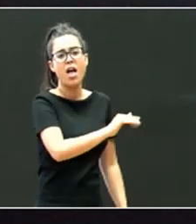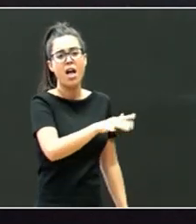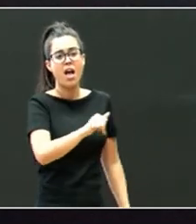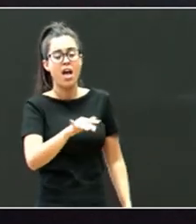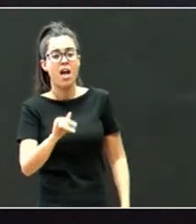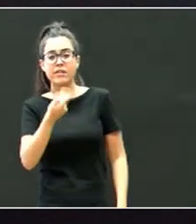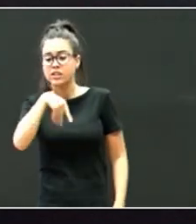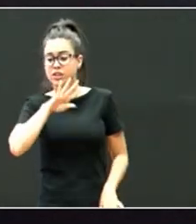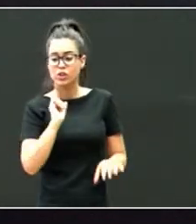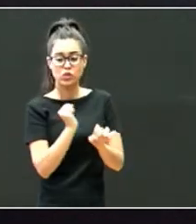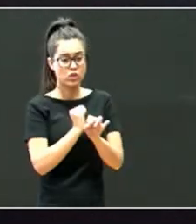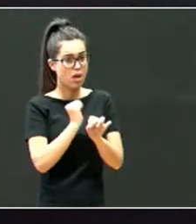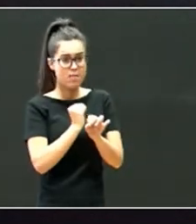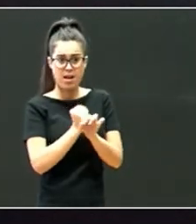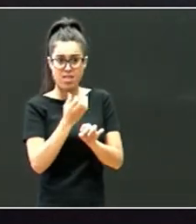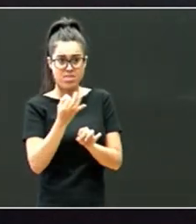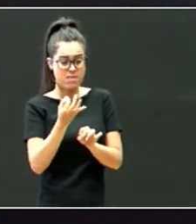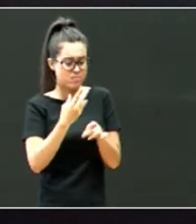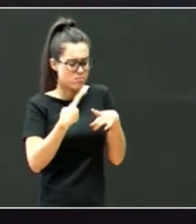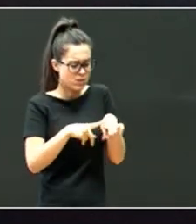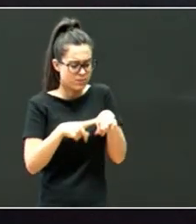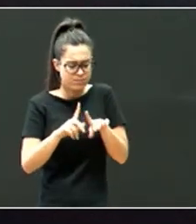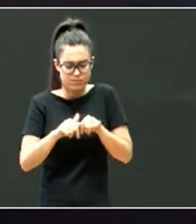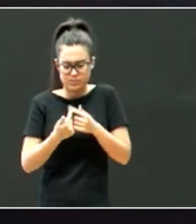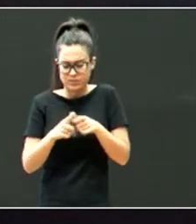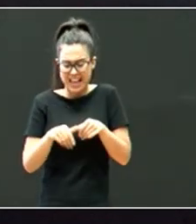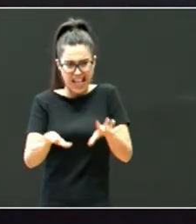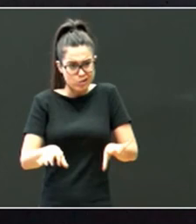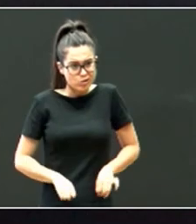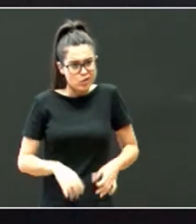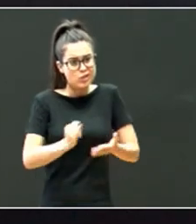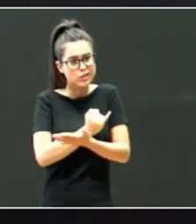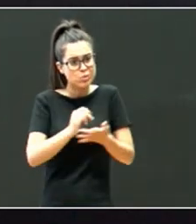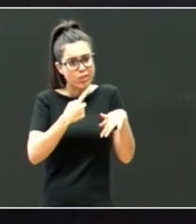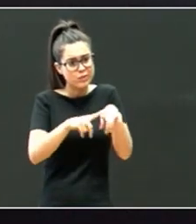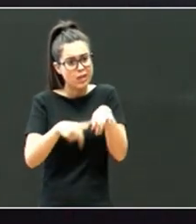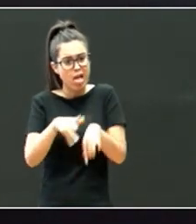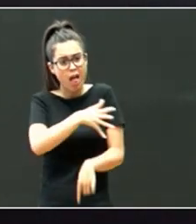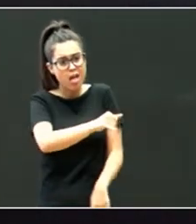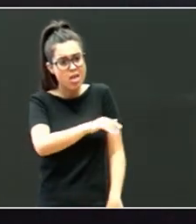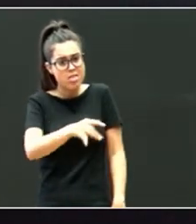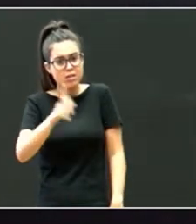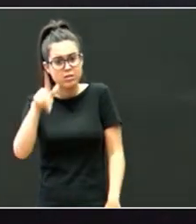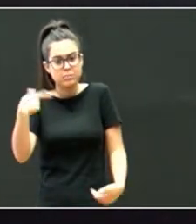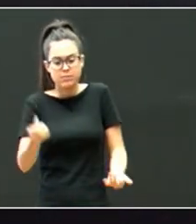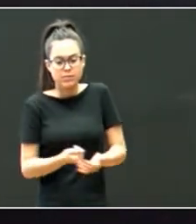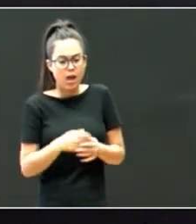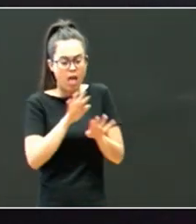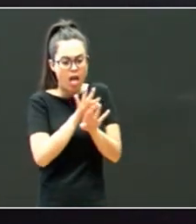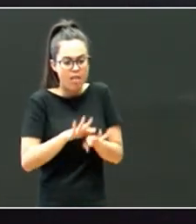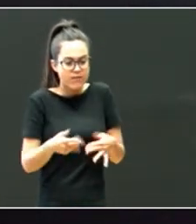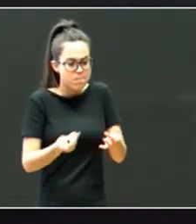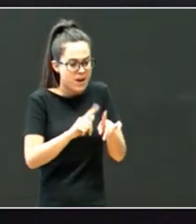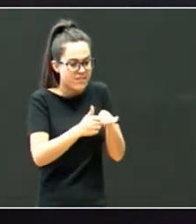landu biharra dago, adozinoko, ikasleak, egon, edo ez, egon, gaurregun, familia, anitzak daude,